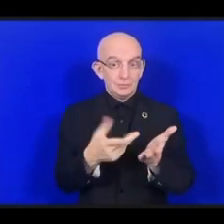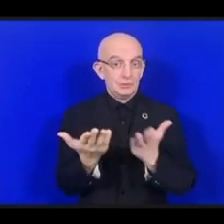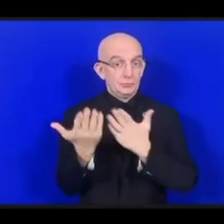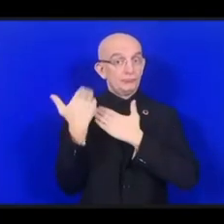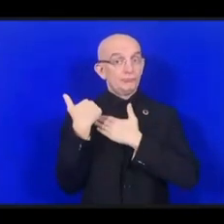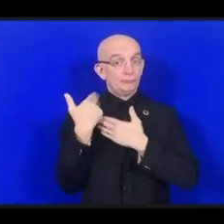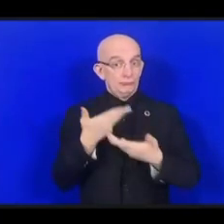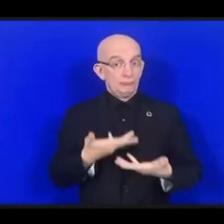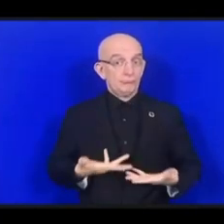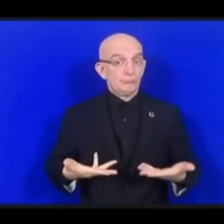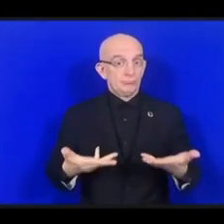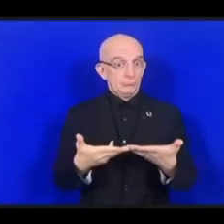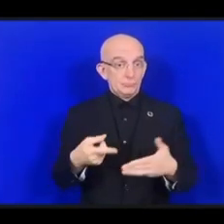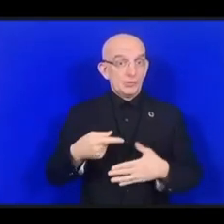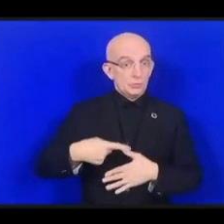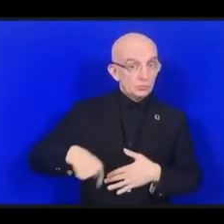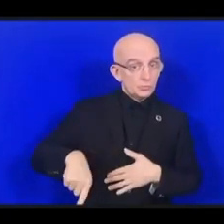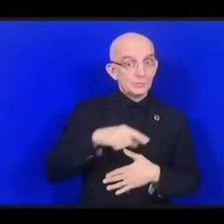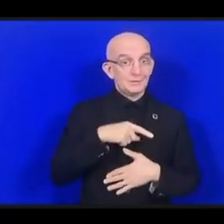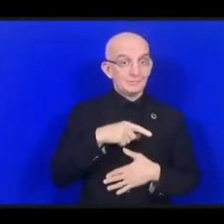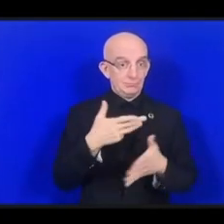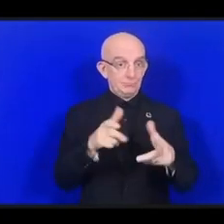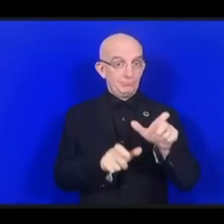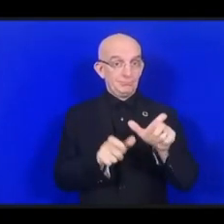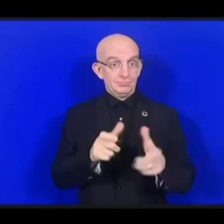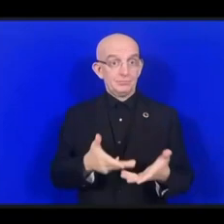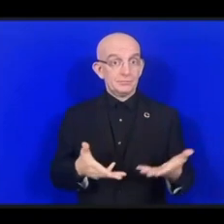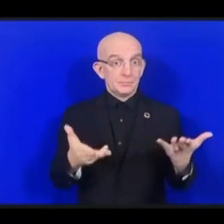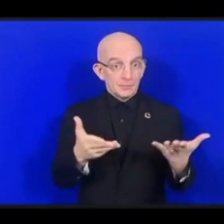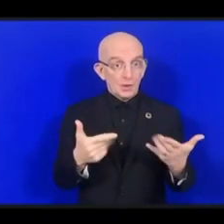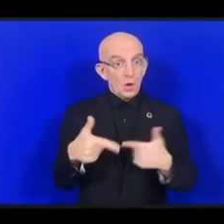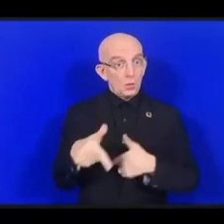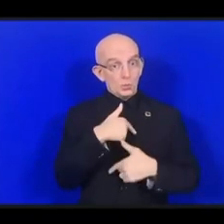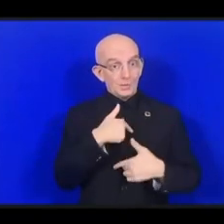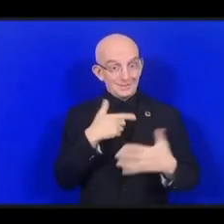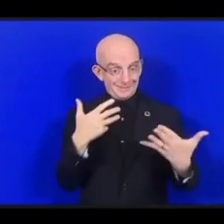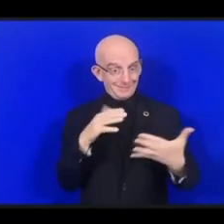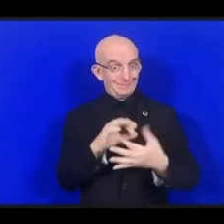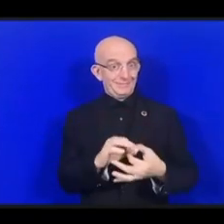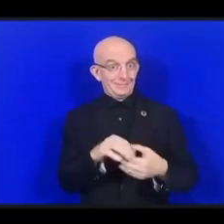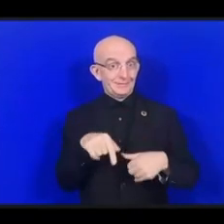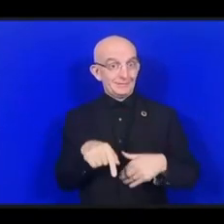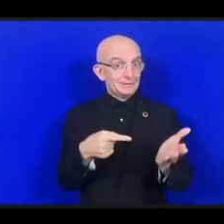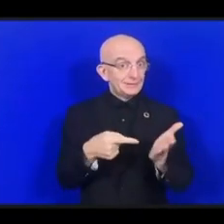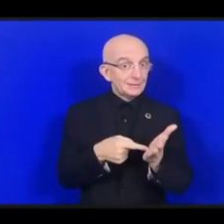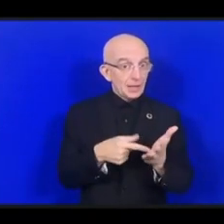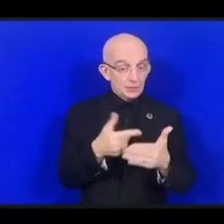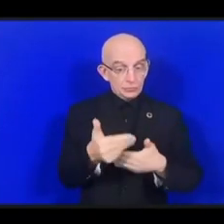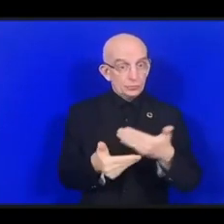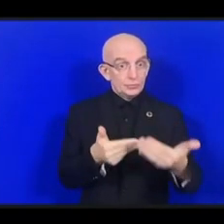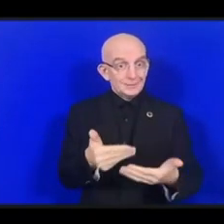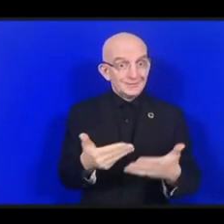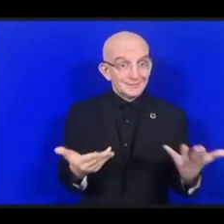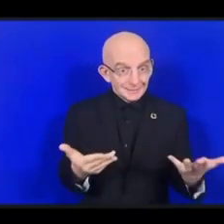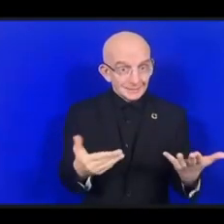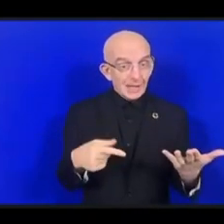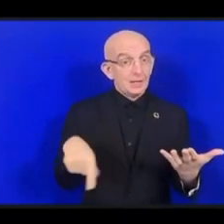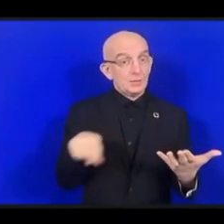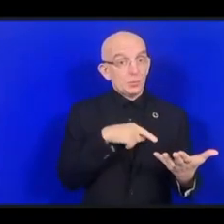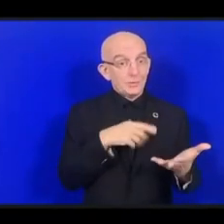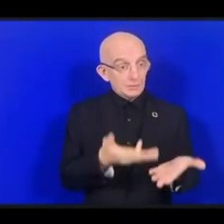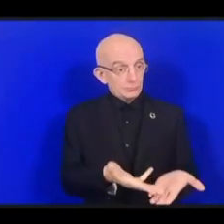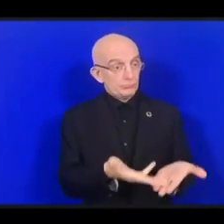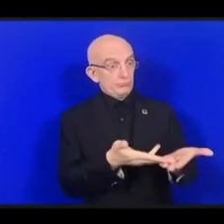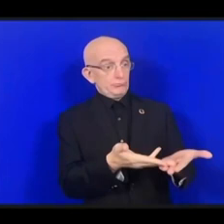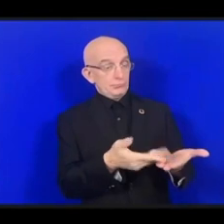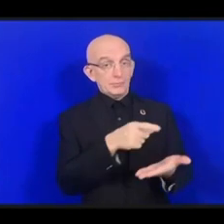Для того, чтобы расширить возможности для всех людей, нашим приоритетом должно быть искоренение цифрового